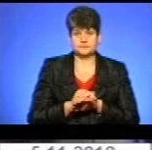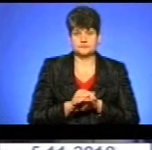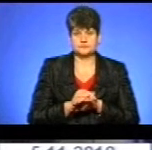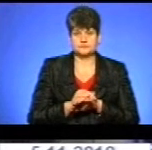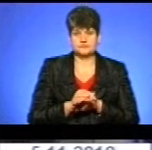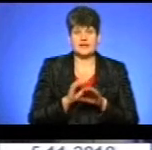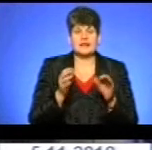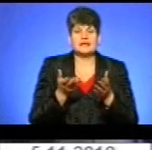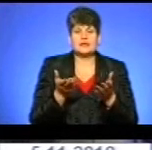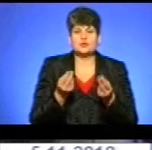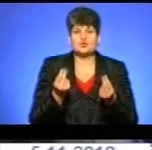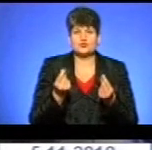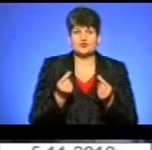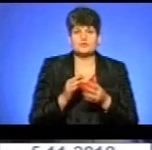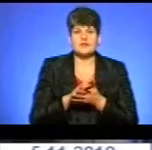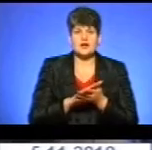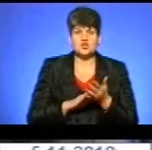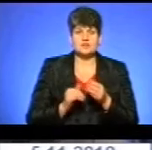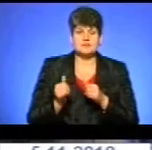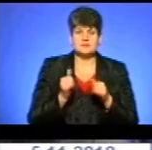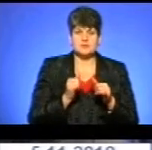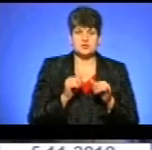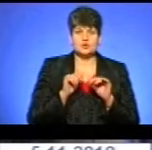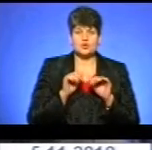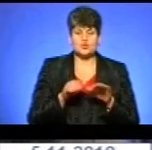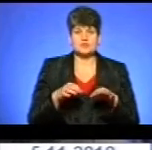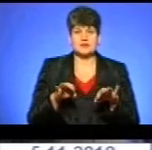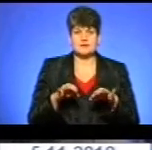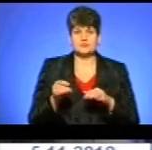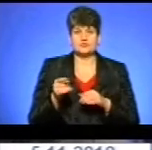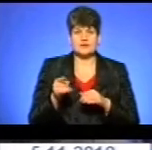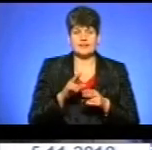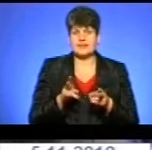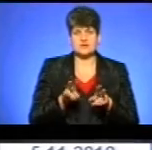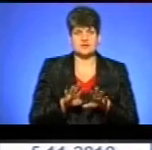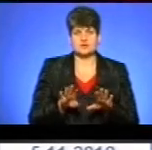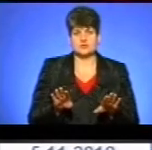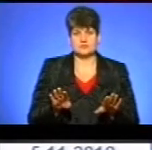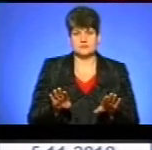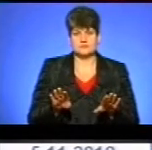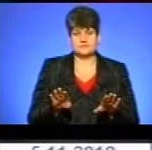якихось коштів для того, щоб далі забезпечити рух транспорту в місті Тернополі, не залишилося.